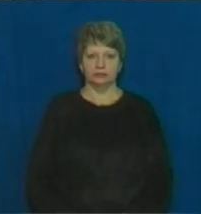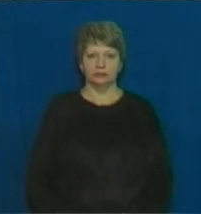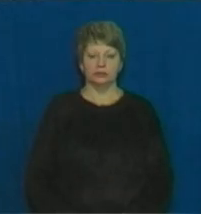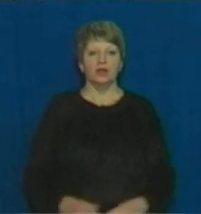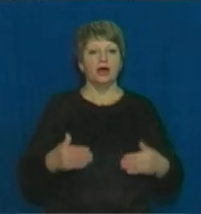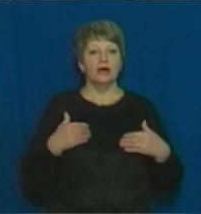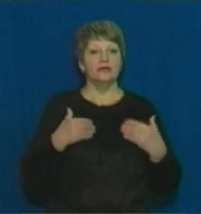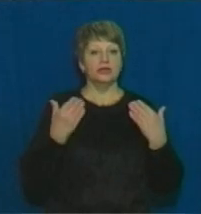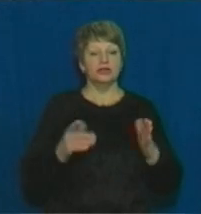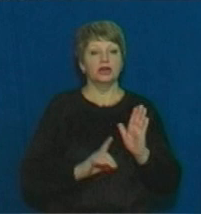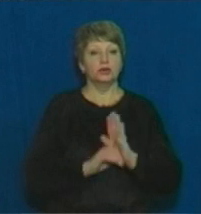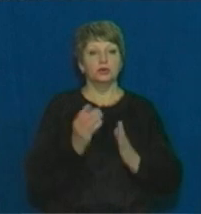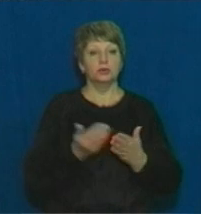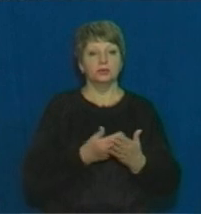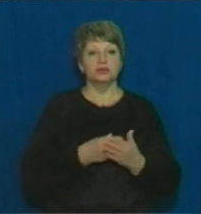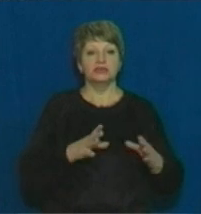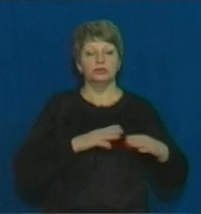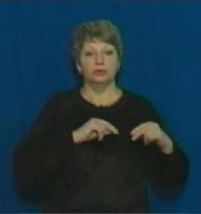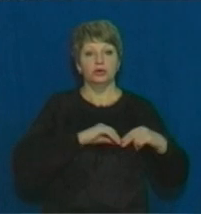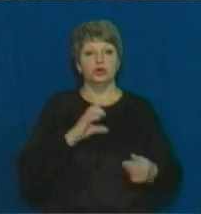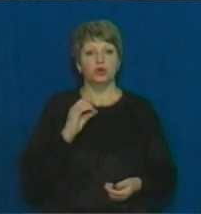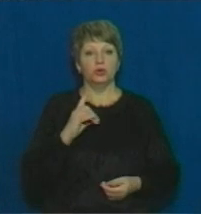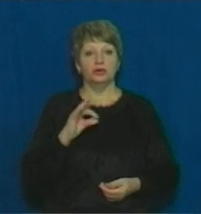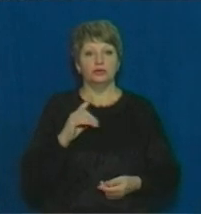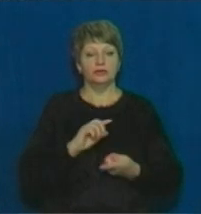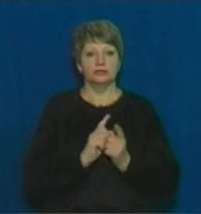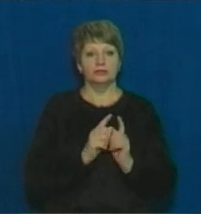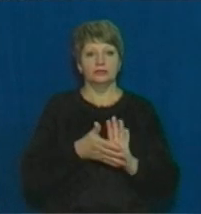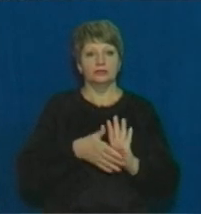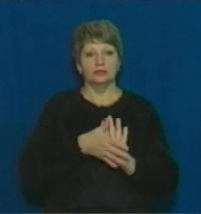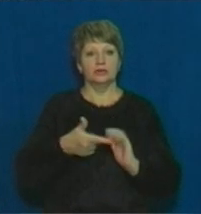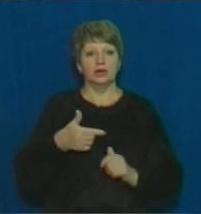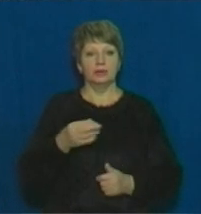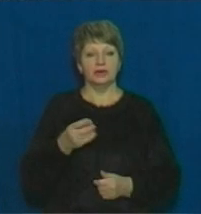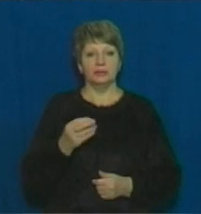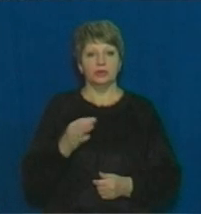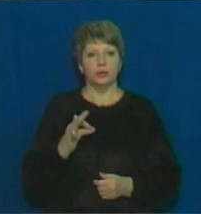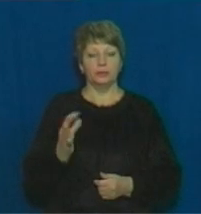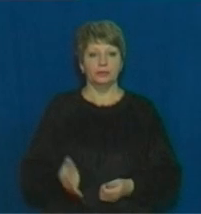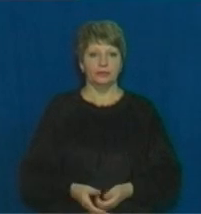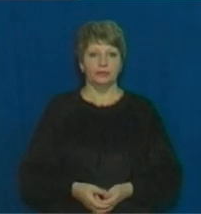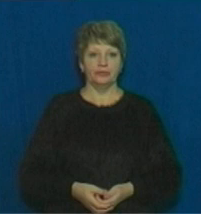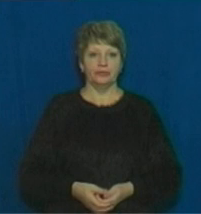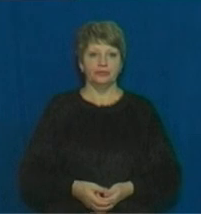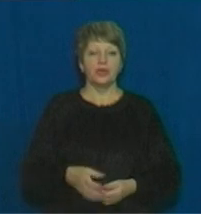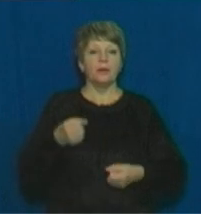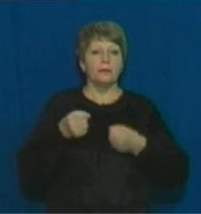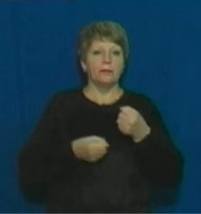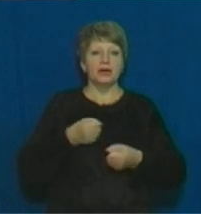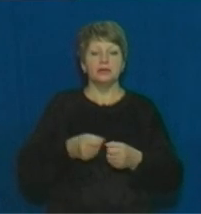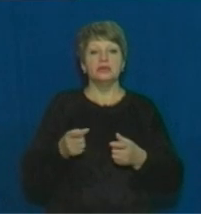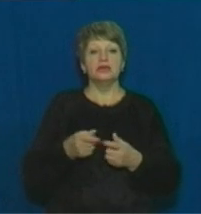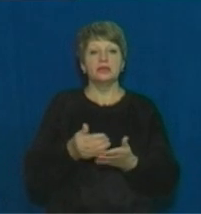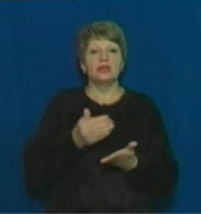Вітаю, ви дивитесь новини. На телеканалі РОСІ у студії працює Юлія Норивкова. Переклад мови у жестів Галина Абраменко. Побиття чи